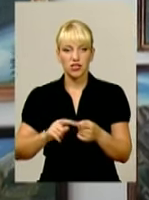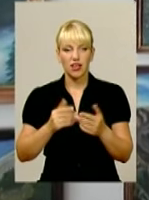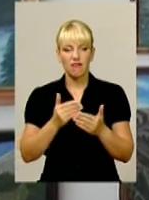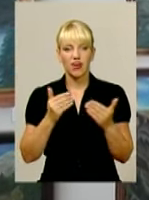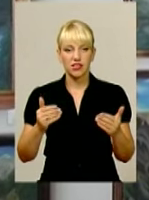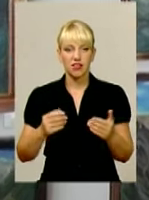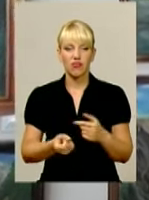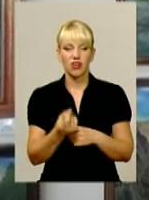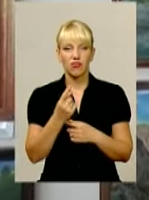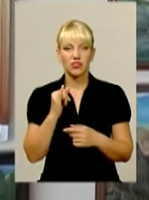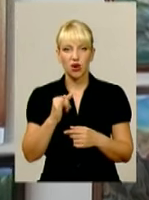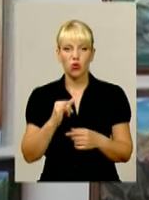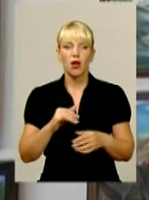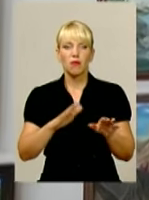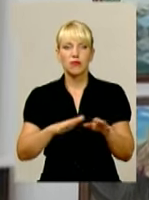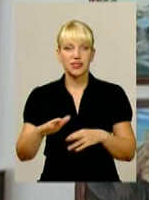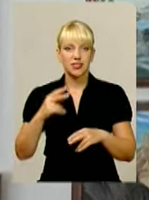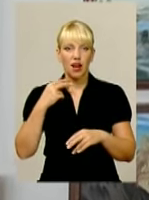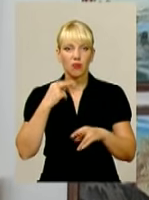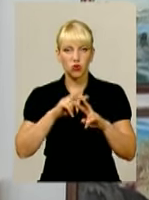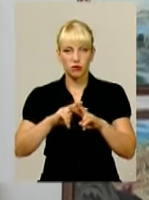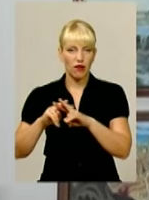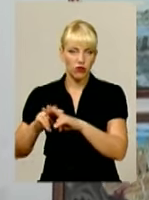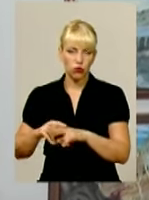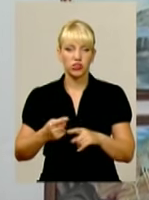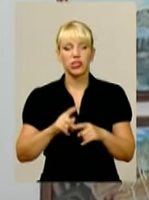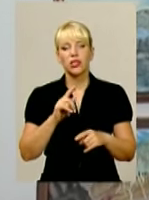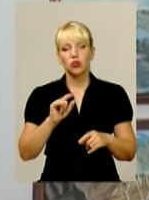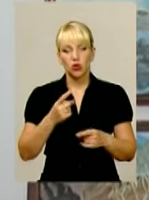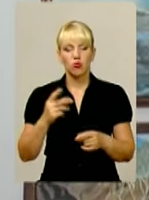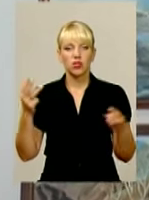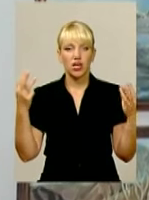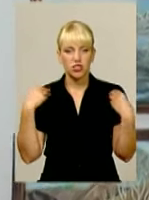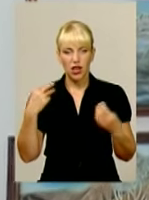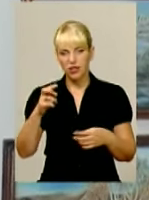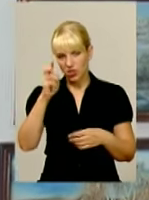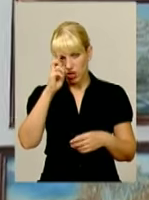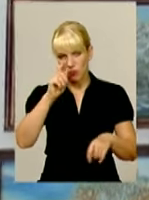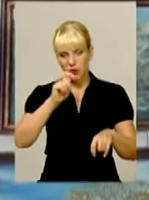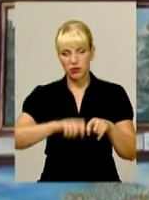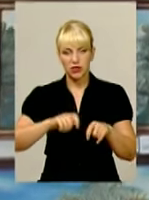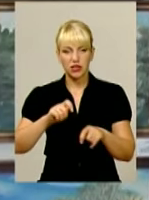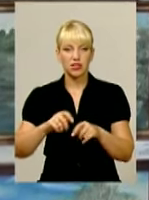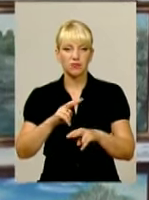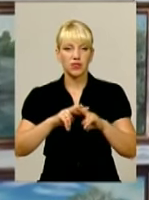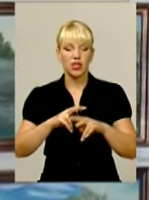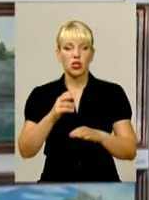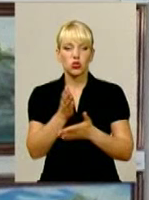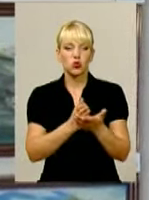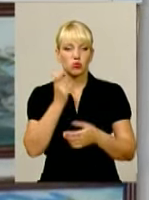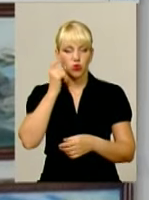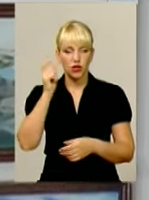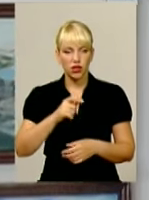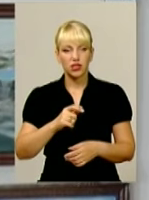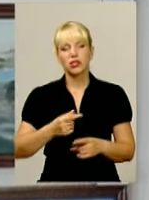саме в місцях позбавлення волі. Тому, за словами начальника управління Державної пенітенціарної служби України у